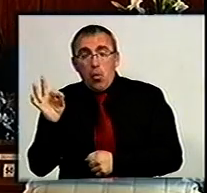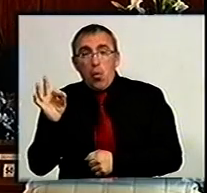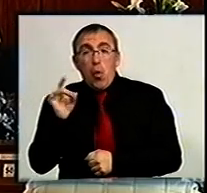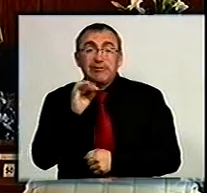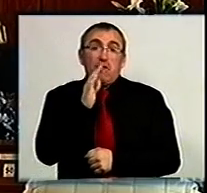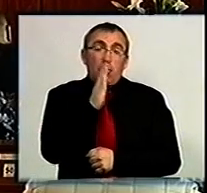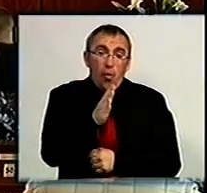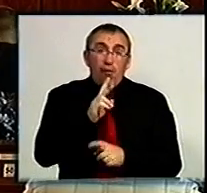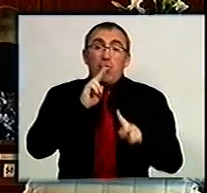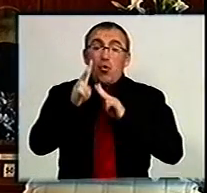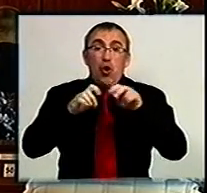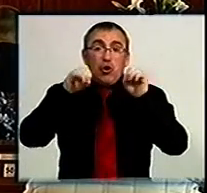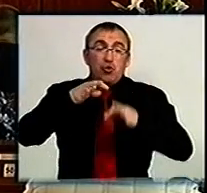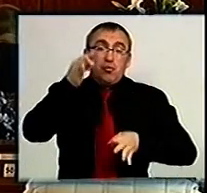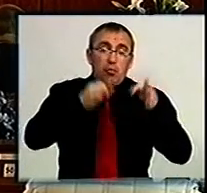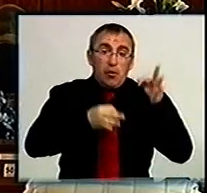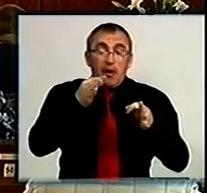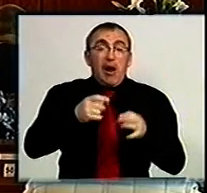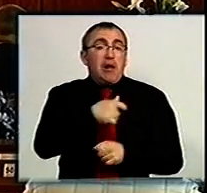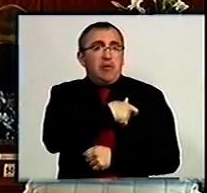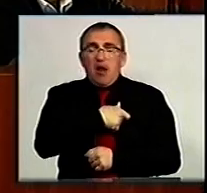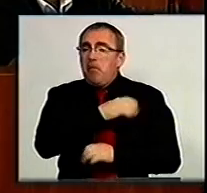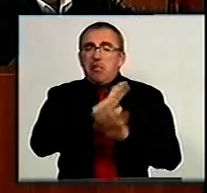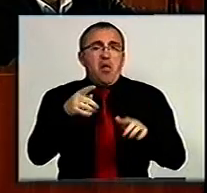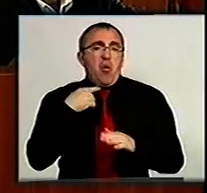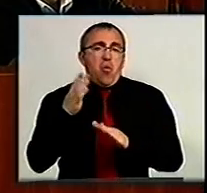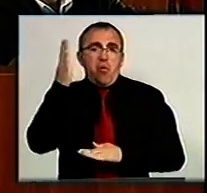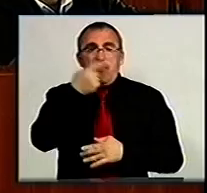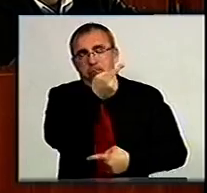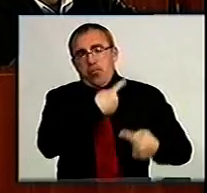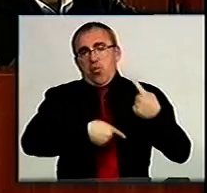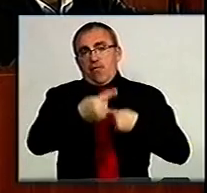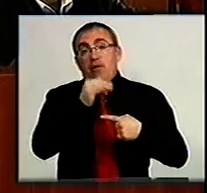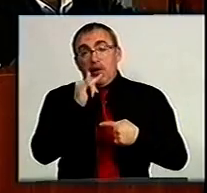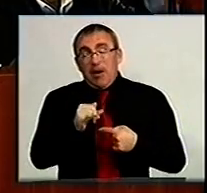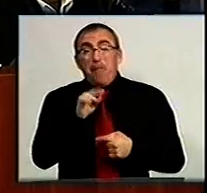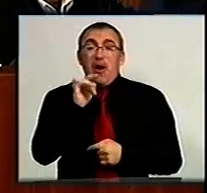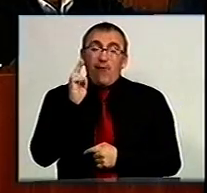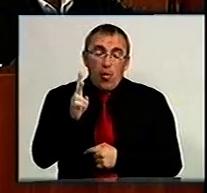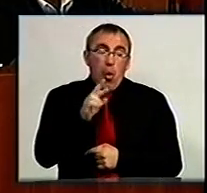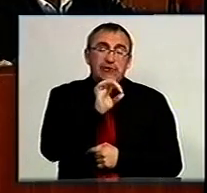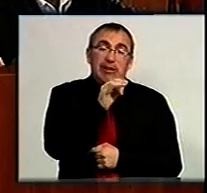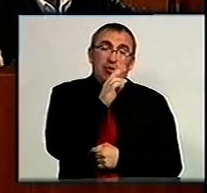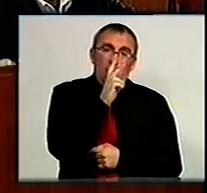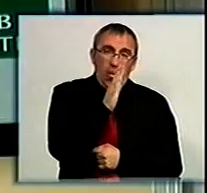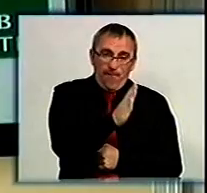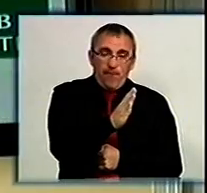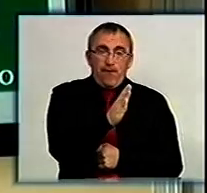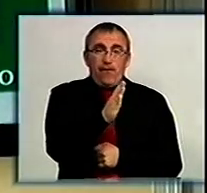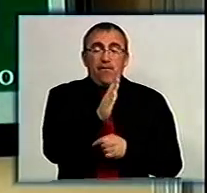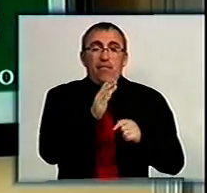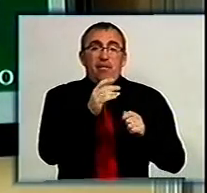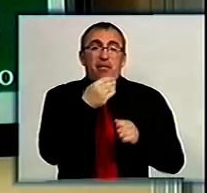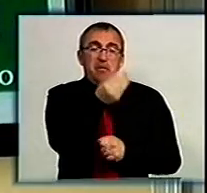Осетров також оскаржив рішення в суді, втім депутати не проголосували за їхнє повернення. І перевозника, і Осетрова підтримали лише по